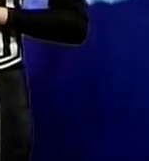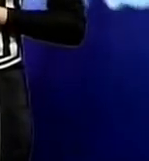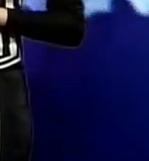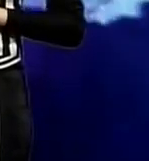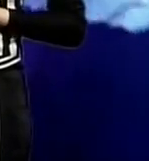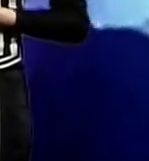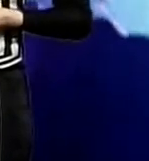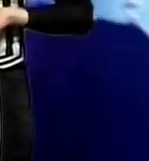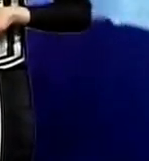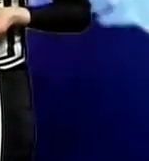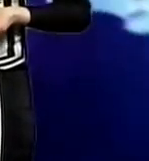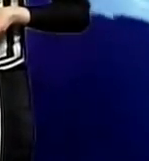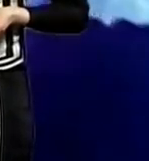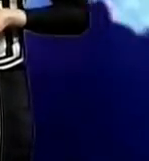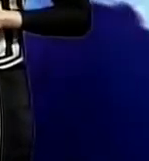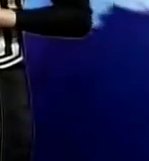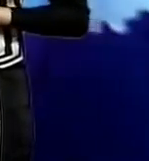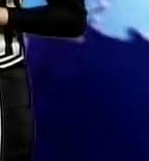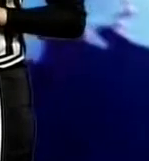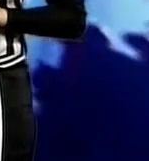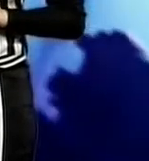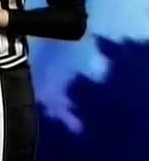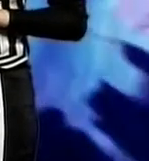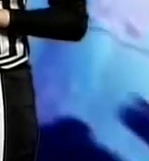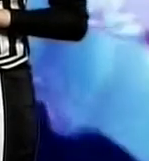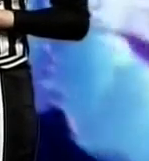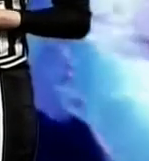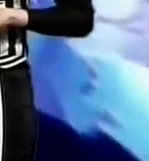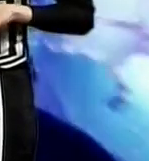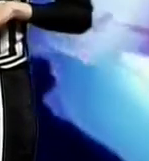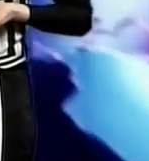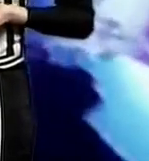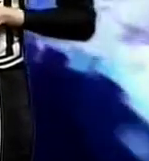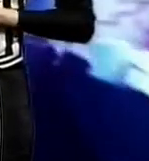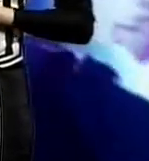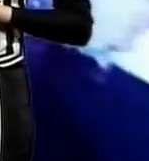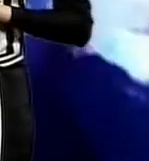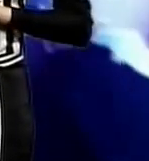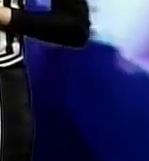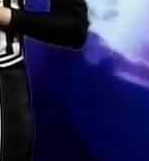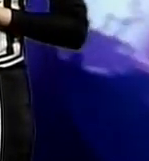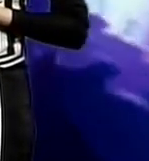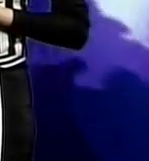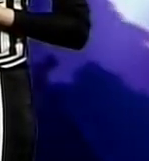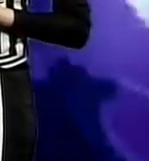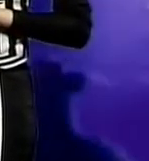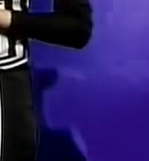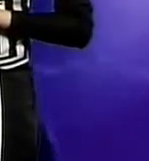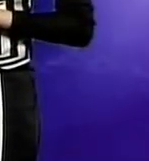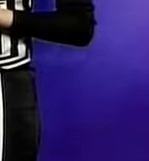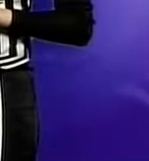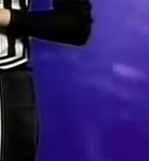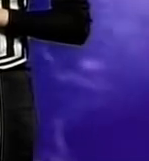та впевненими. Адже з цього числа – міжнародний день зубного лікаря. Тож усіх представників цієї неймовірно важливої професії